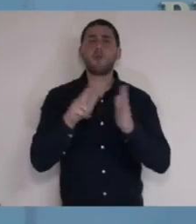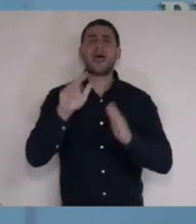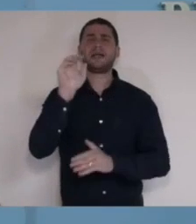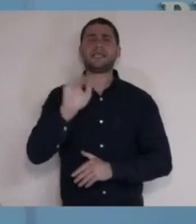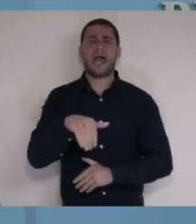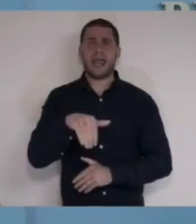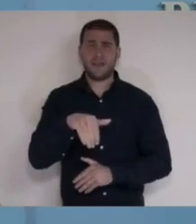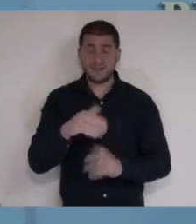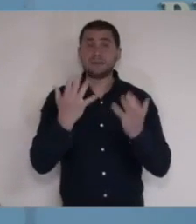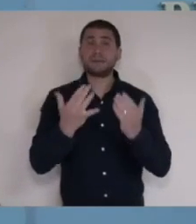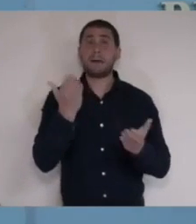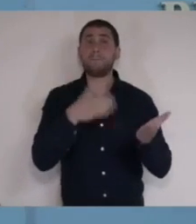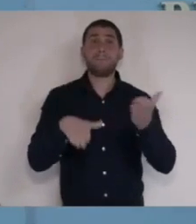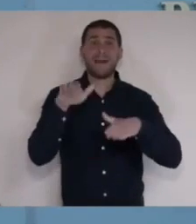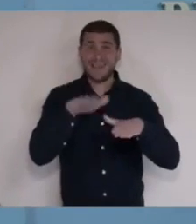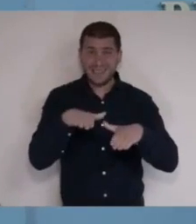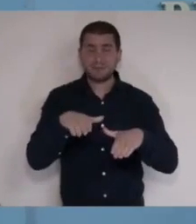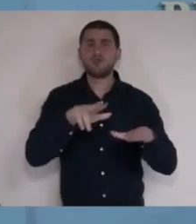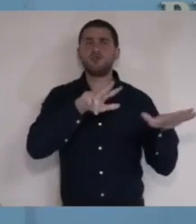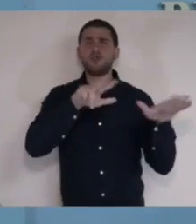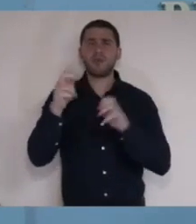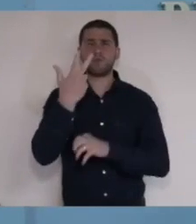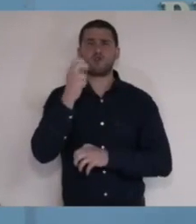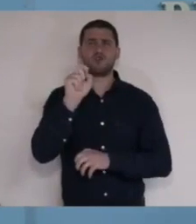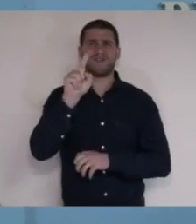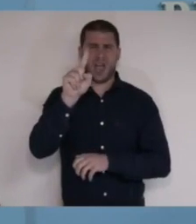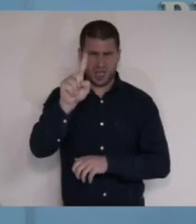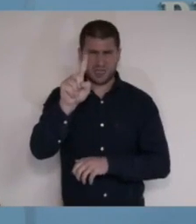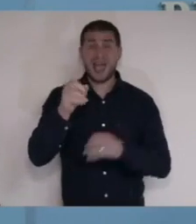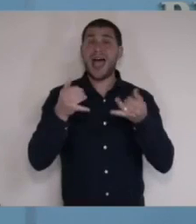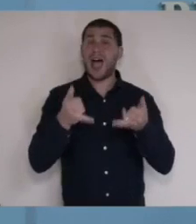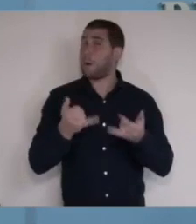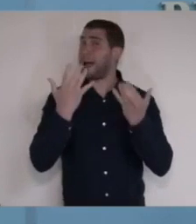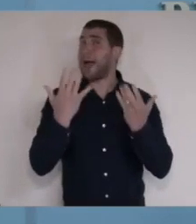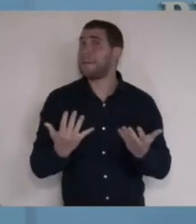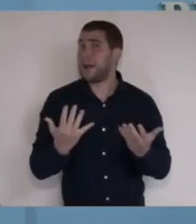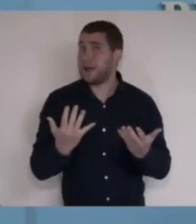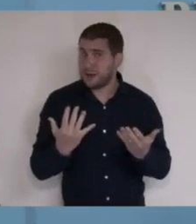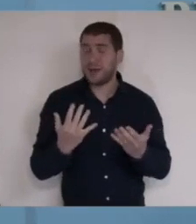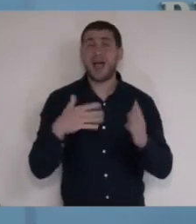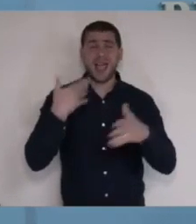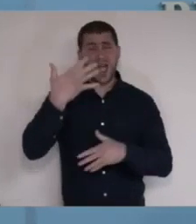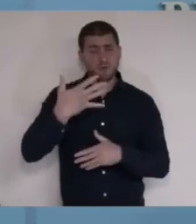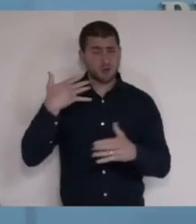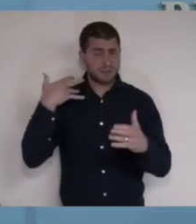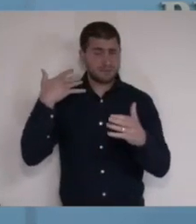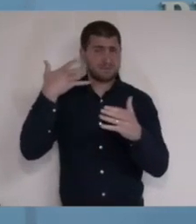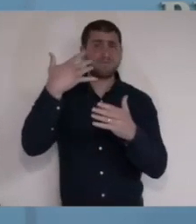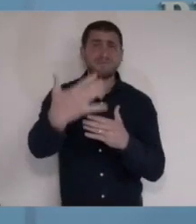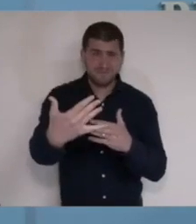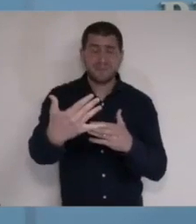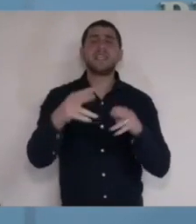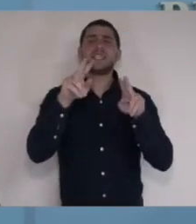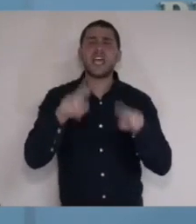אלף, מספר המתים 831. היום, אחרי חמישה ימים בלבד,